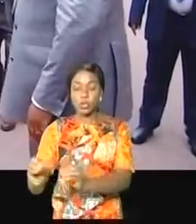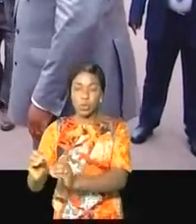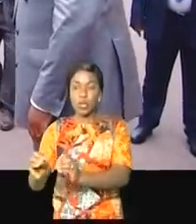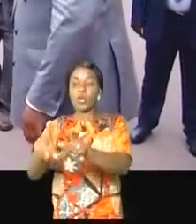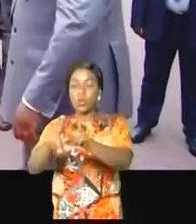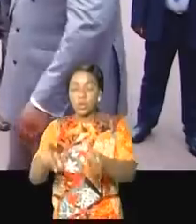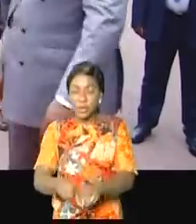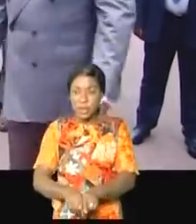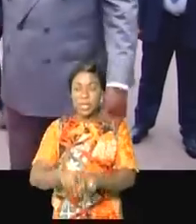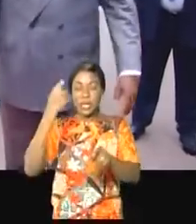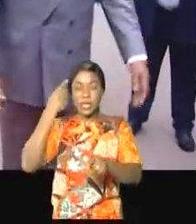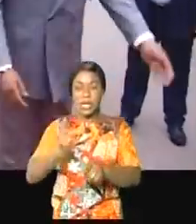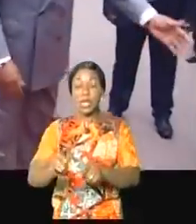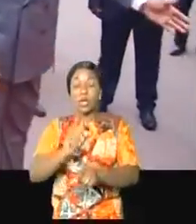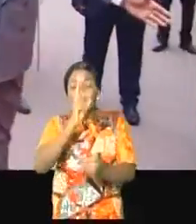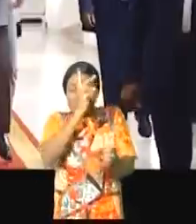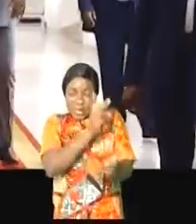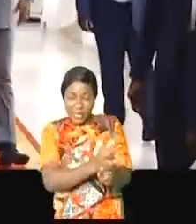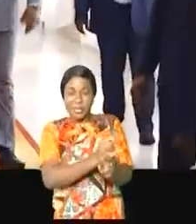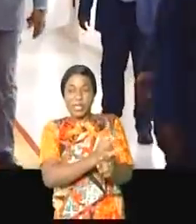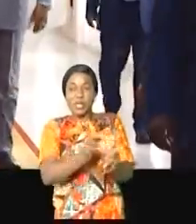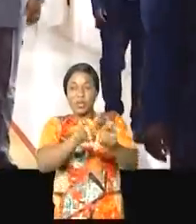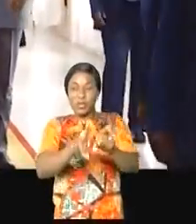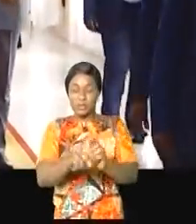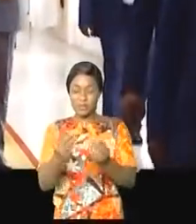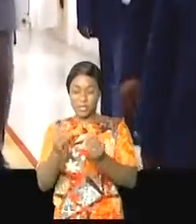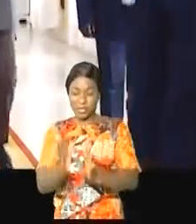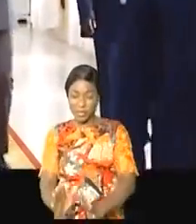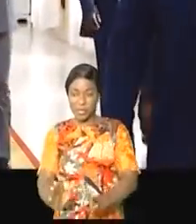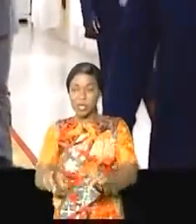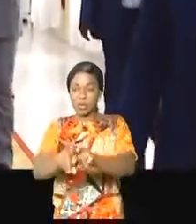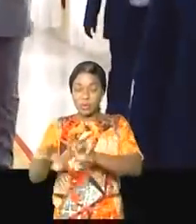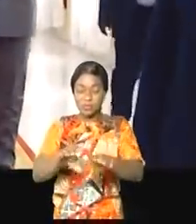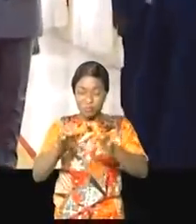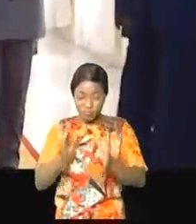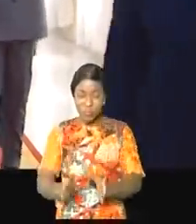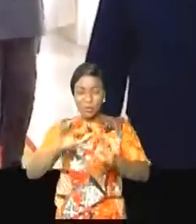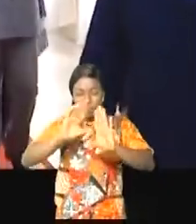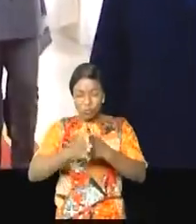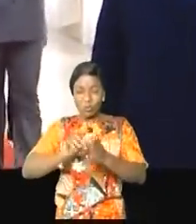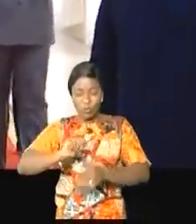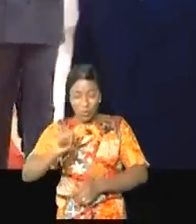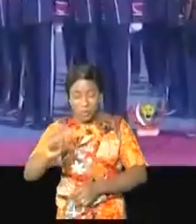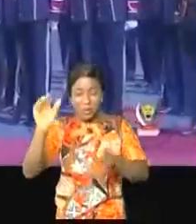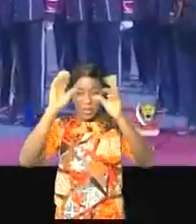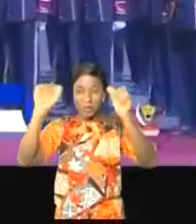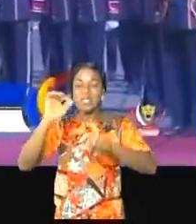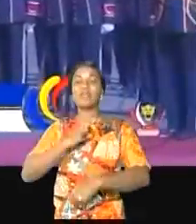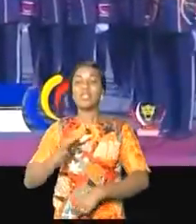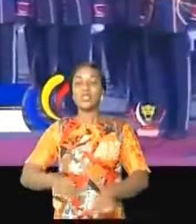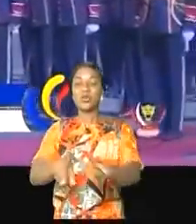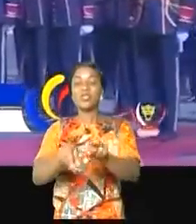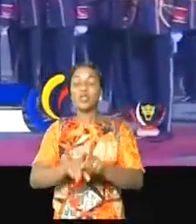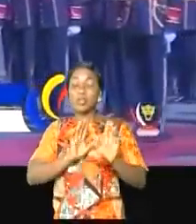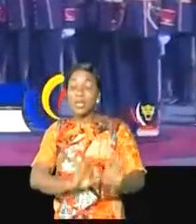Sera-t-il un conservateur, un pacificateur, un activiste ou simplement un réformateur ? Il faut attendre l